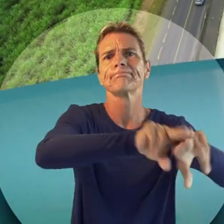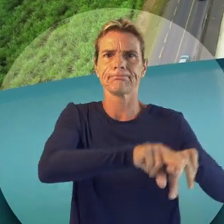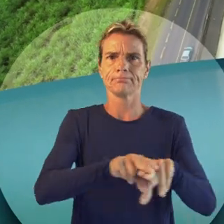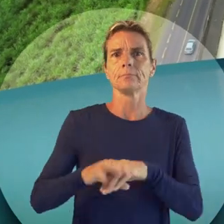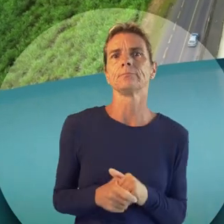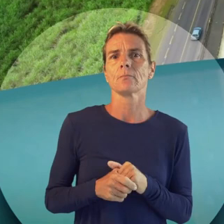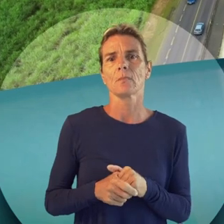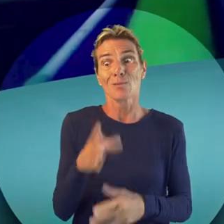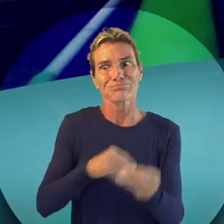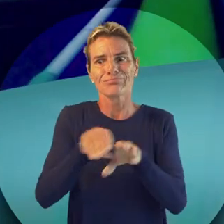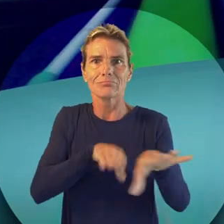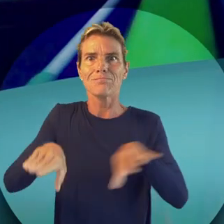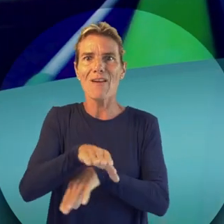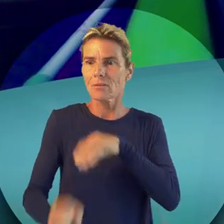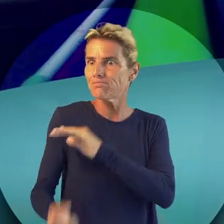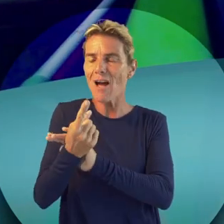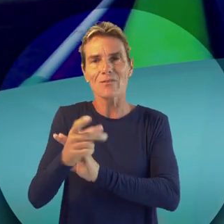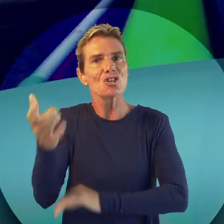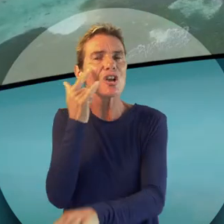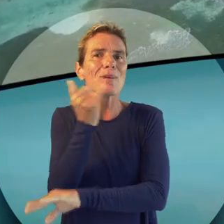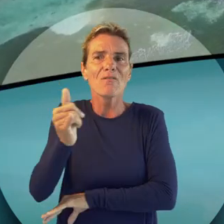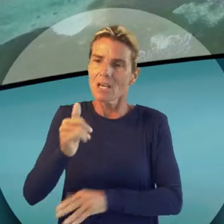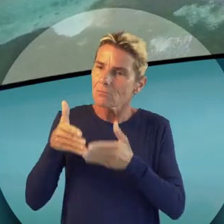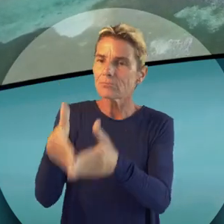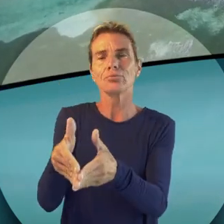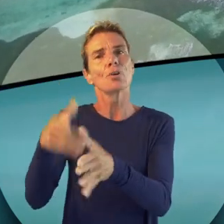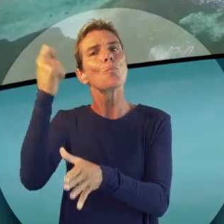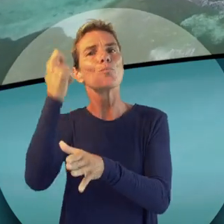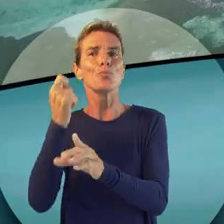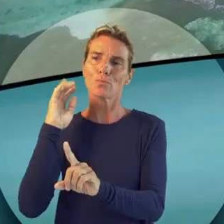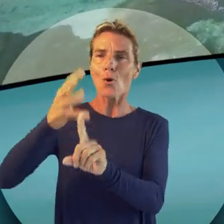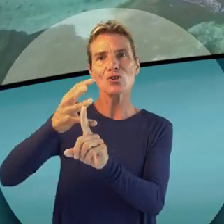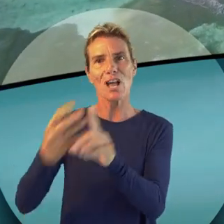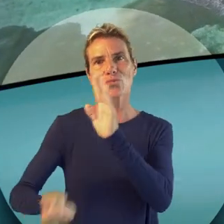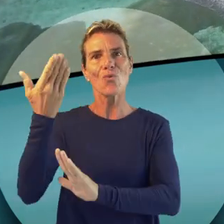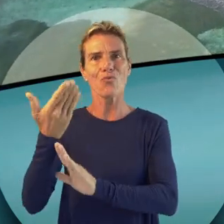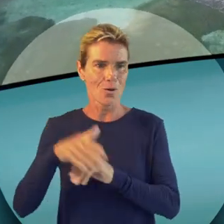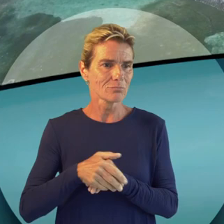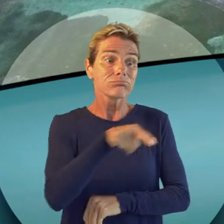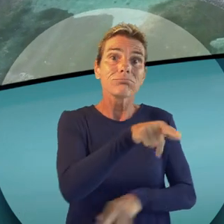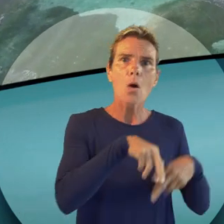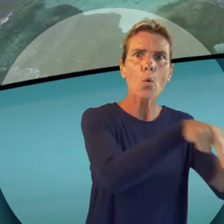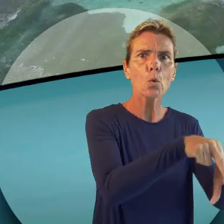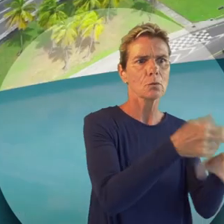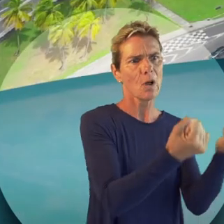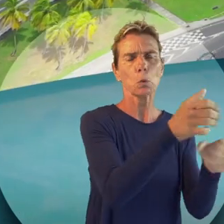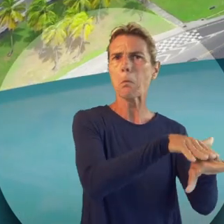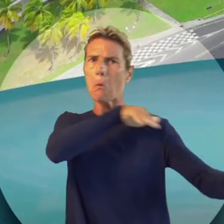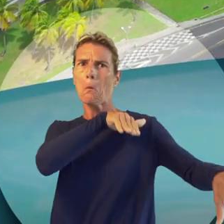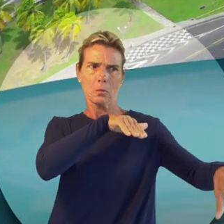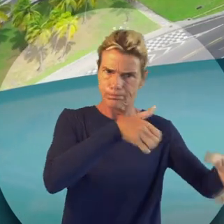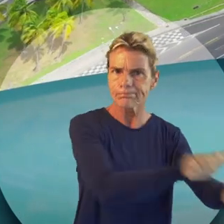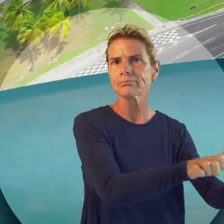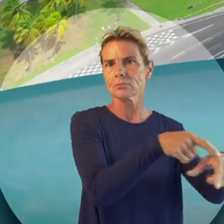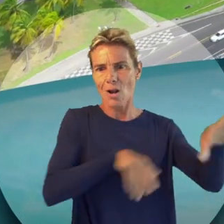Nous offrirons aussi un transport innovant et durable en concrétisant le projet de bus de mer, un moyen efficace pour